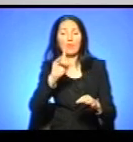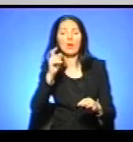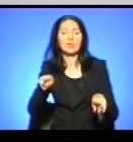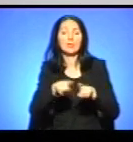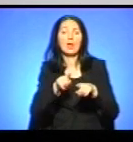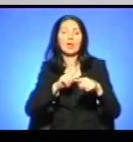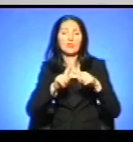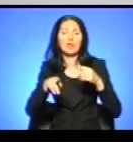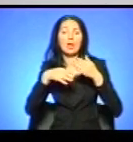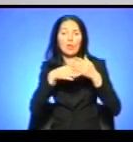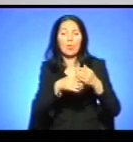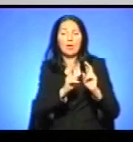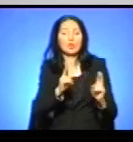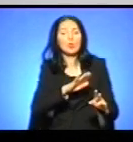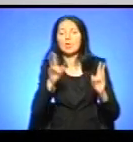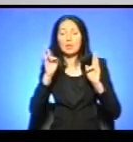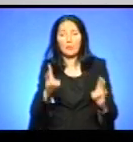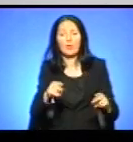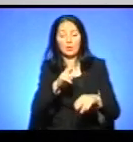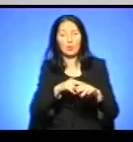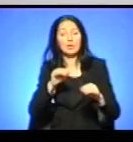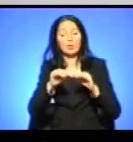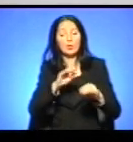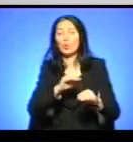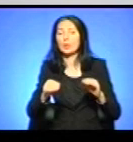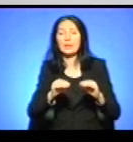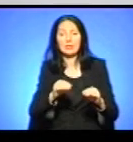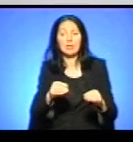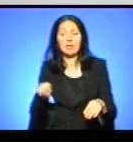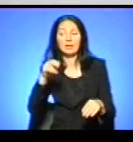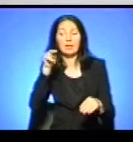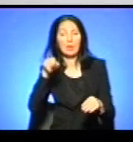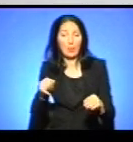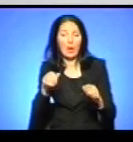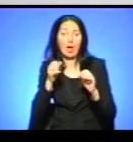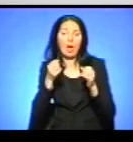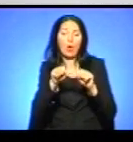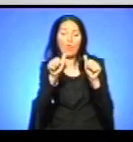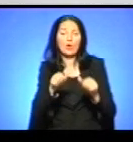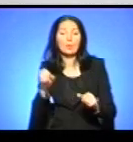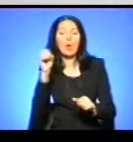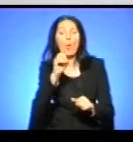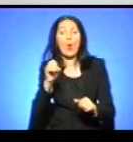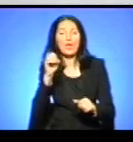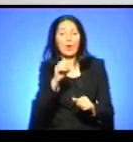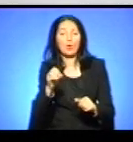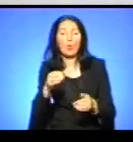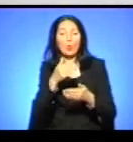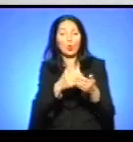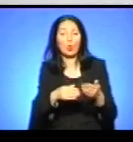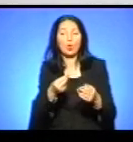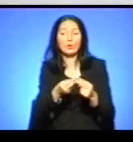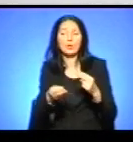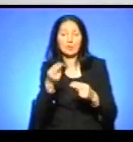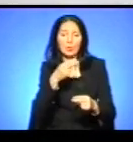допомоги. Ніхто не травмувався, поліція протоколу не складала, ДТП оформили по Європротоколу. Збитки відшкодовуватиме